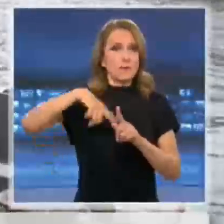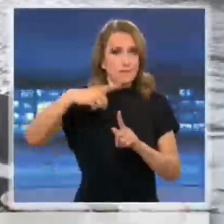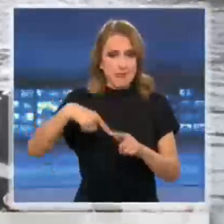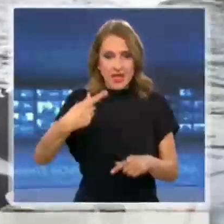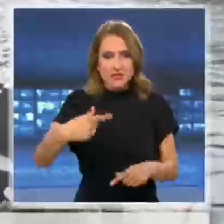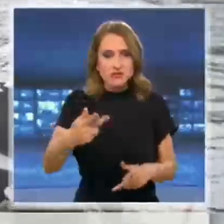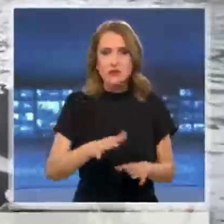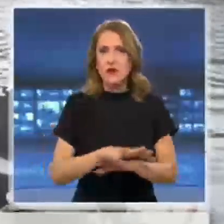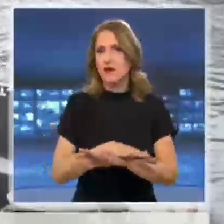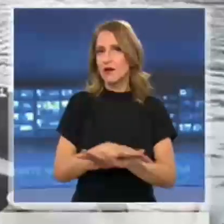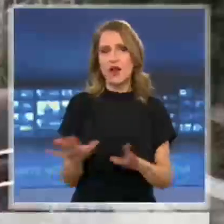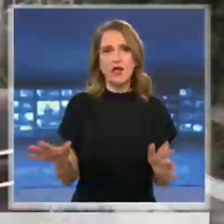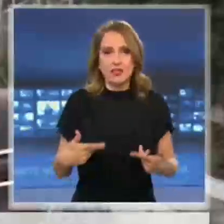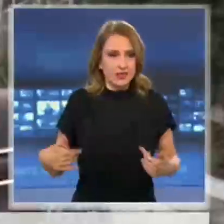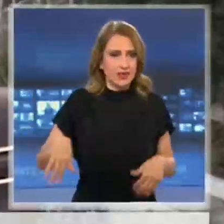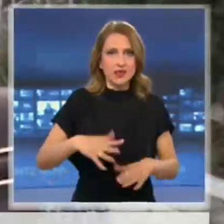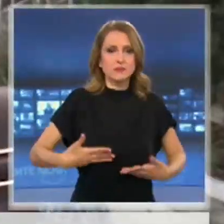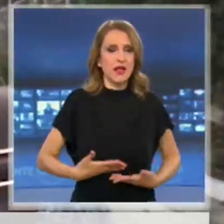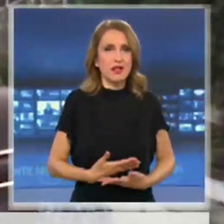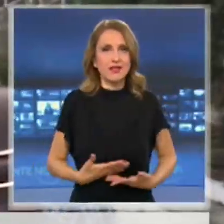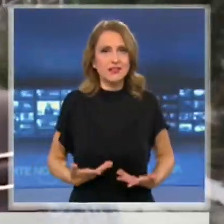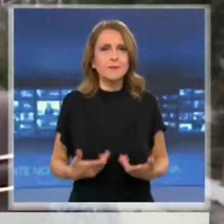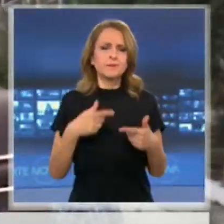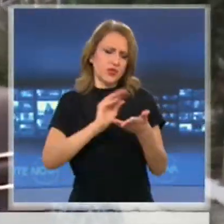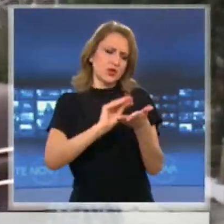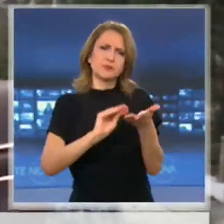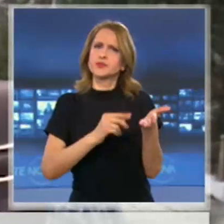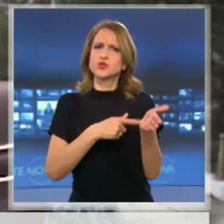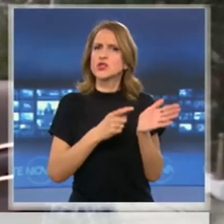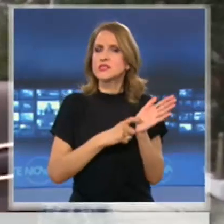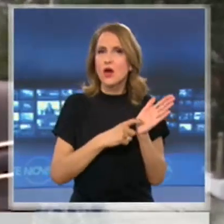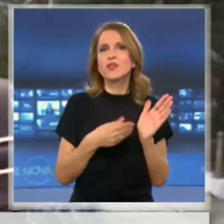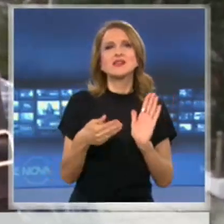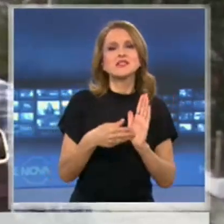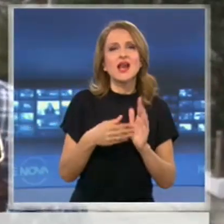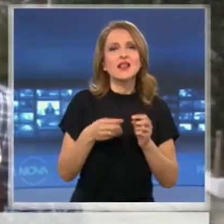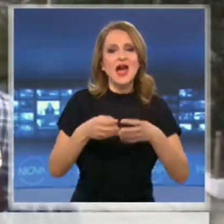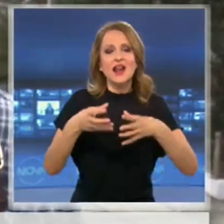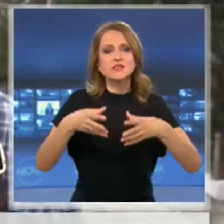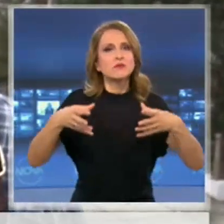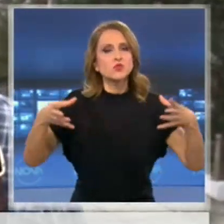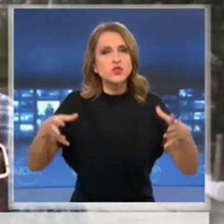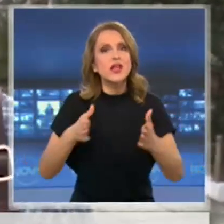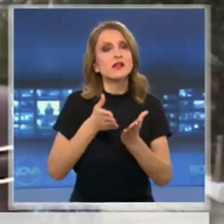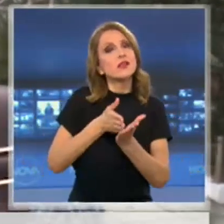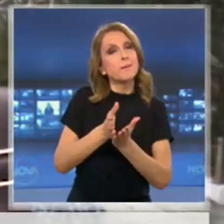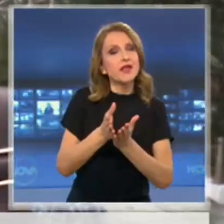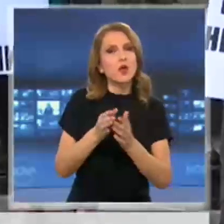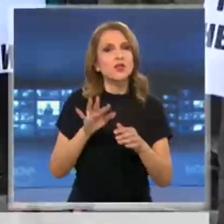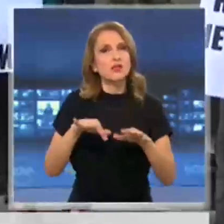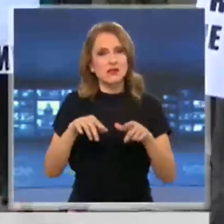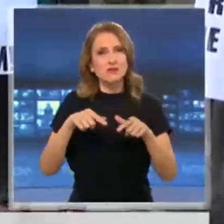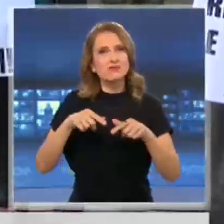наглад. Та е забрана. Пиши, че е заради размъжителния период на бялата мида, което не е вярно и не почива на нищо.